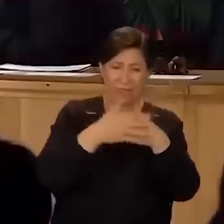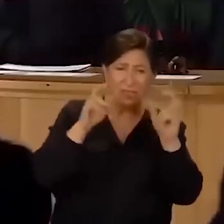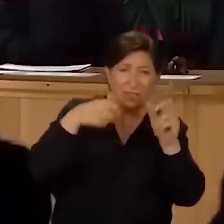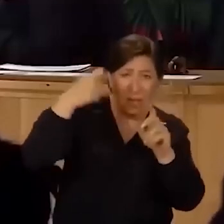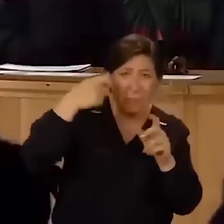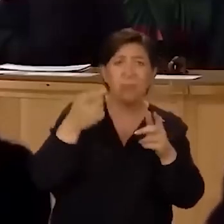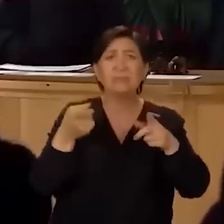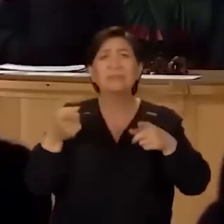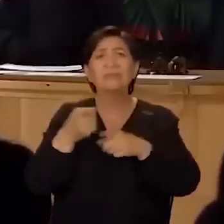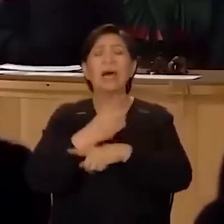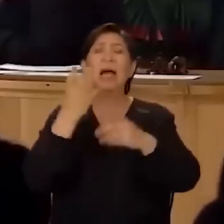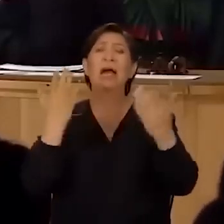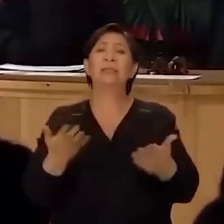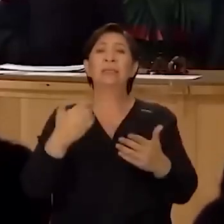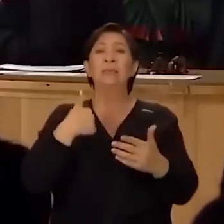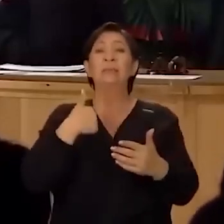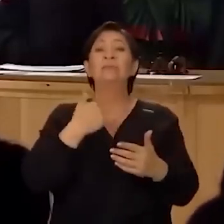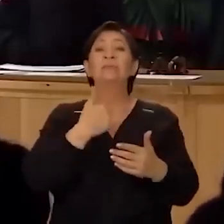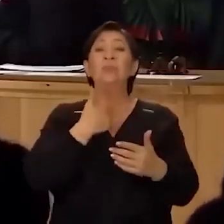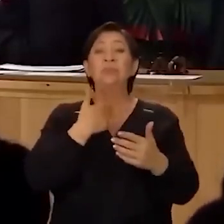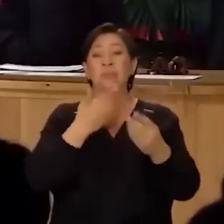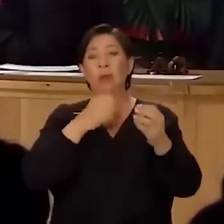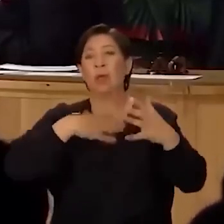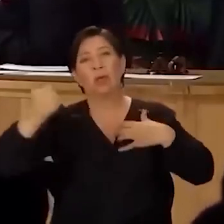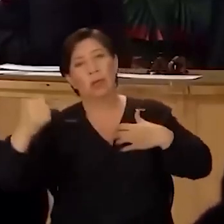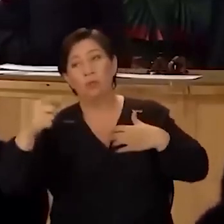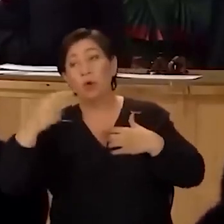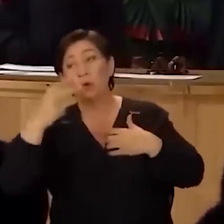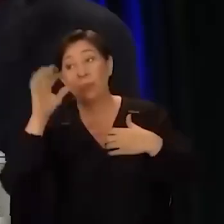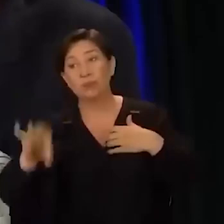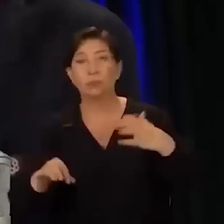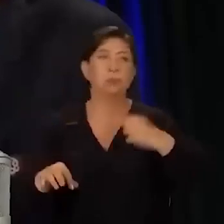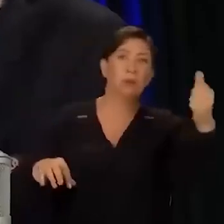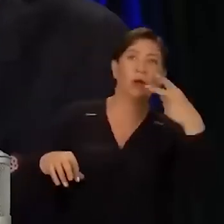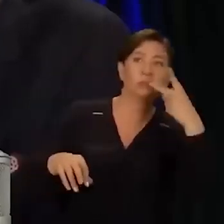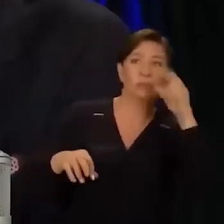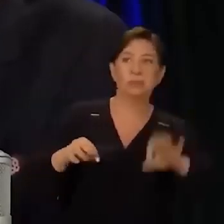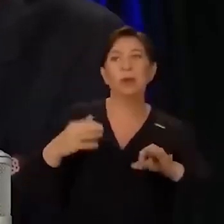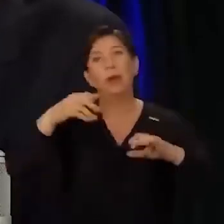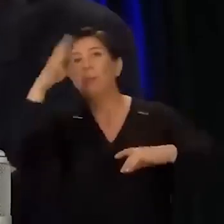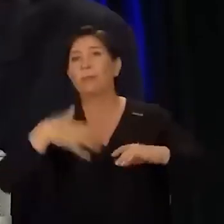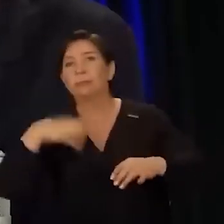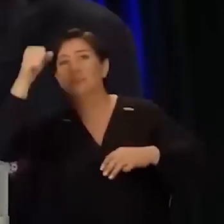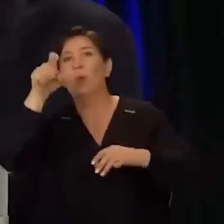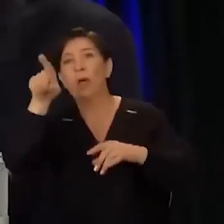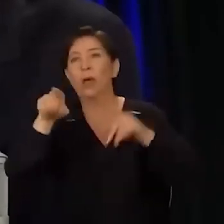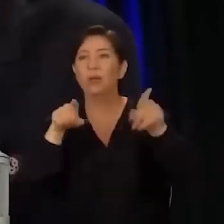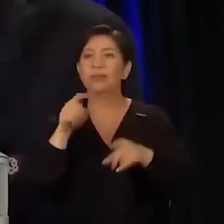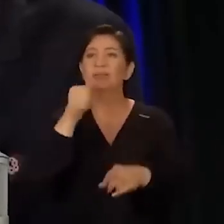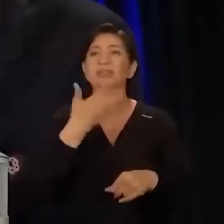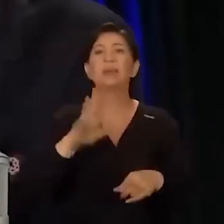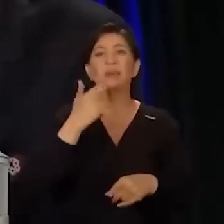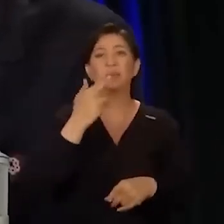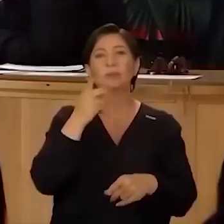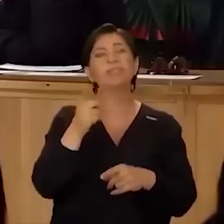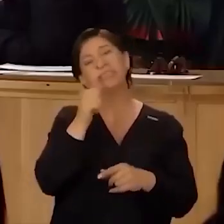çekimleri falan filan. Artık yani beni bir yere götürüyorlar. Diyorlar ki burada konuşmaya başlıyoruz falan orada konuşmaya başlıyoruz. Sonra alıp başka bir yere götürüyorlar de sevmezsin